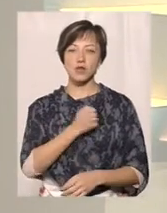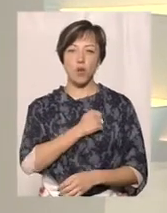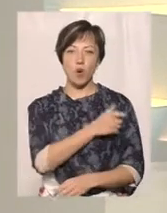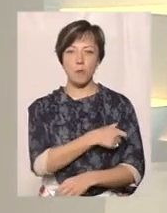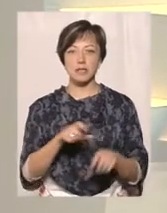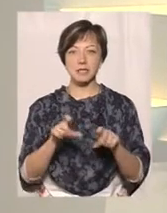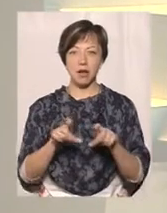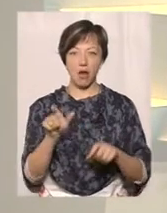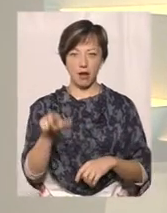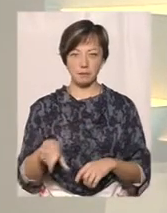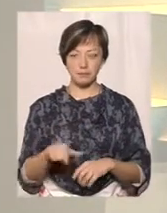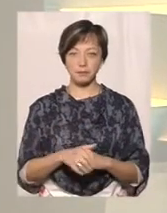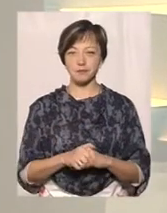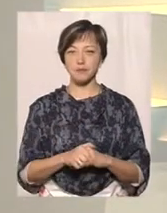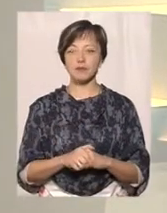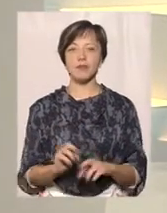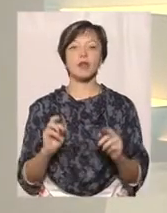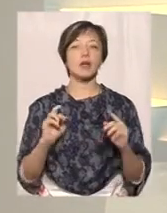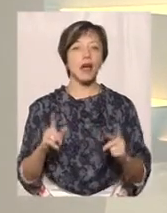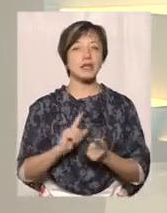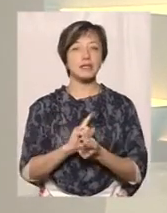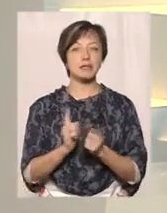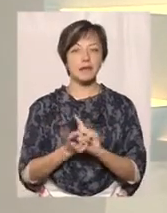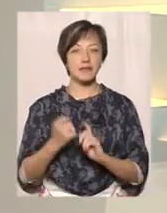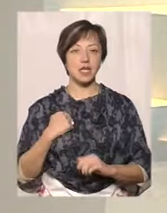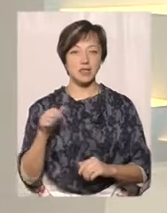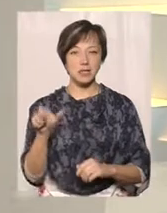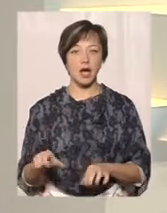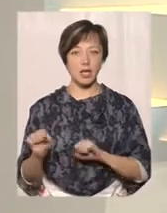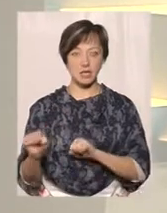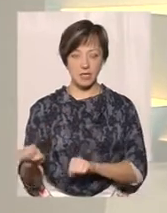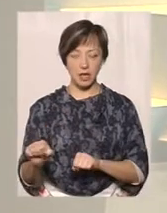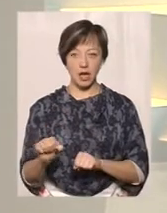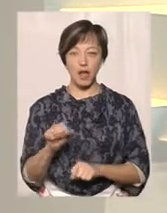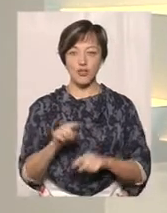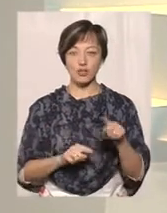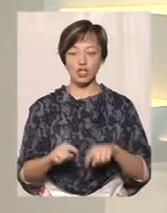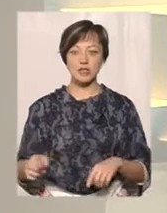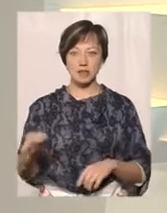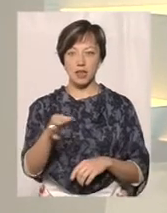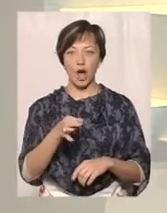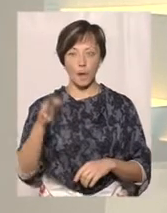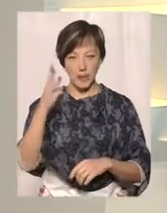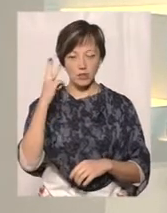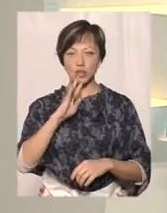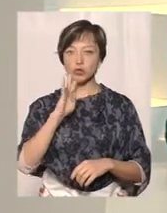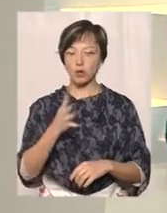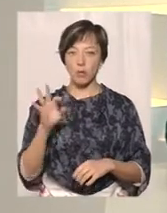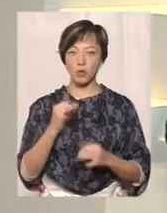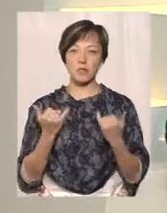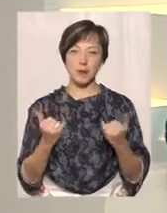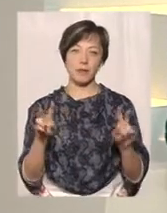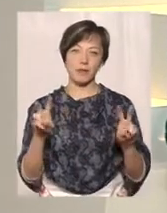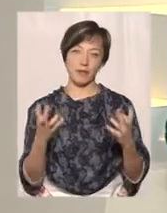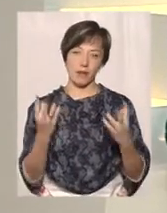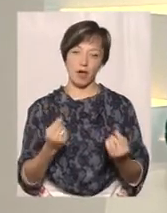Володимир Гучок. Як змінився захисник вітчизни на Хмельниччині за 4 роки? Про це нині у